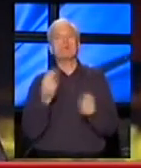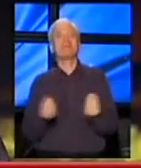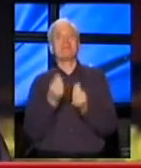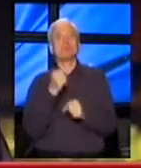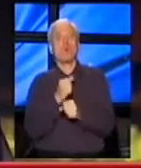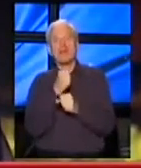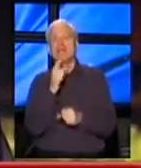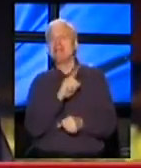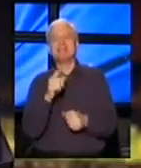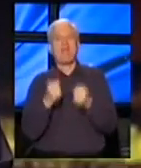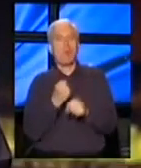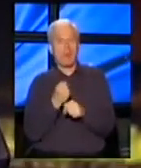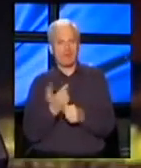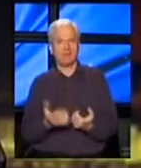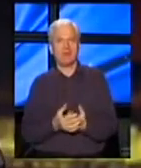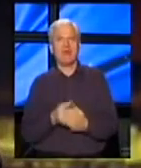ili niste. Dakle,